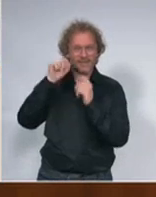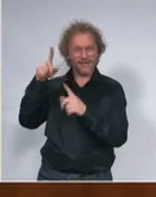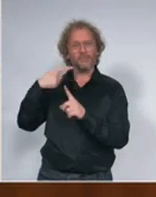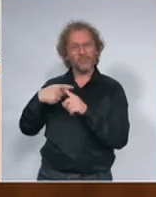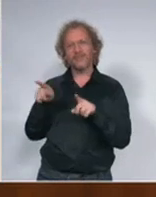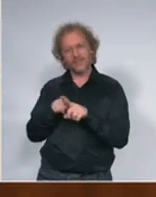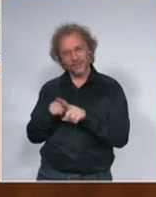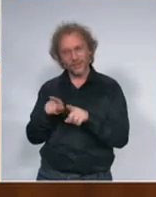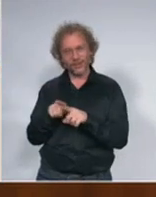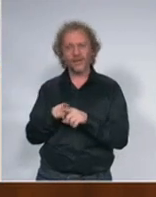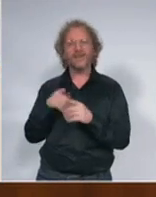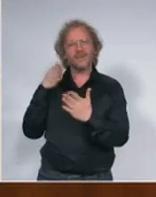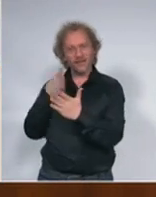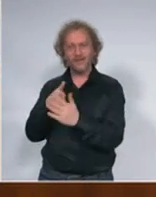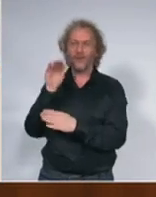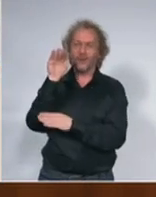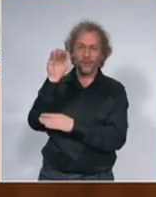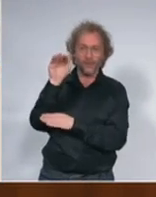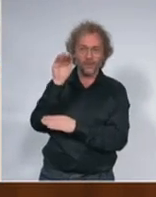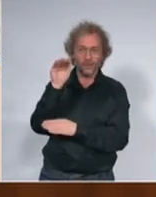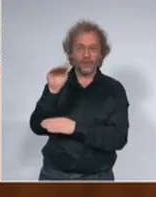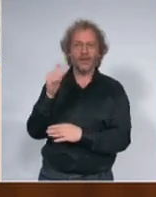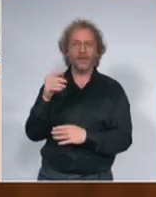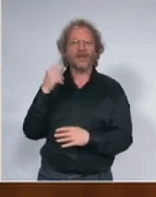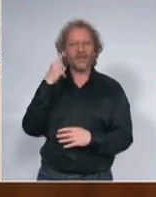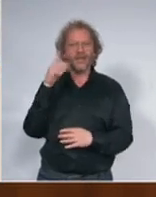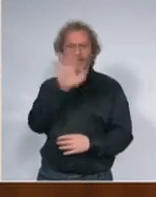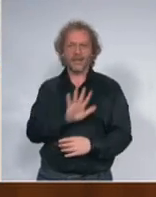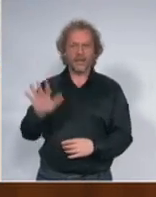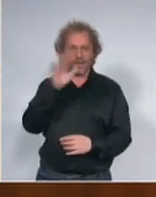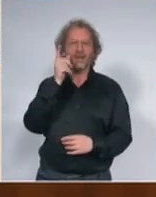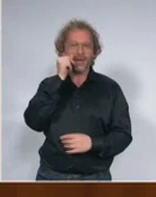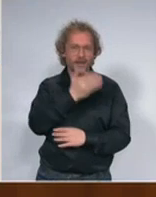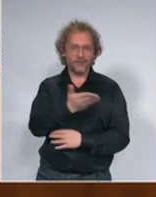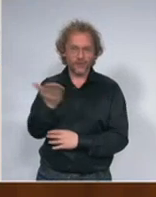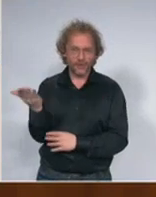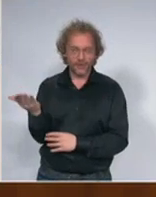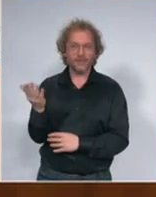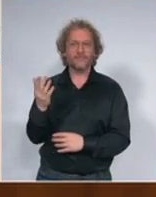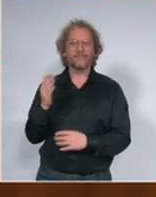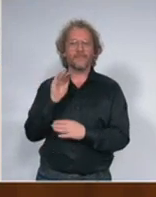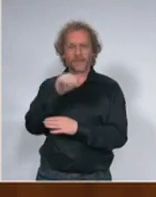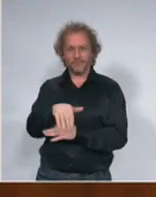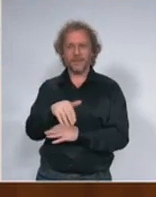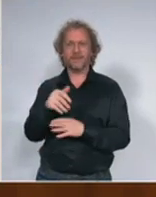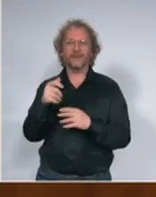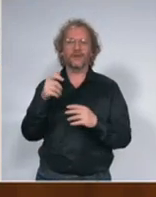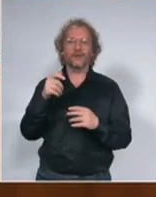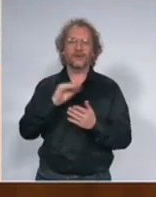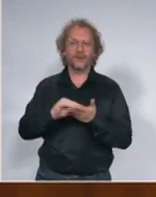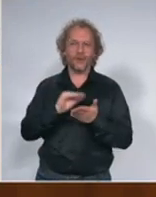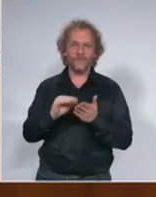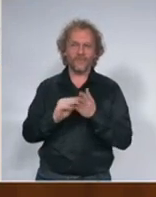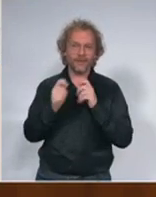predsedniku Narodne Republike Kine i cijelom kineskom narodu pres konferencijom koju je predsednik